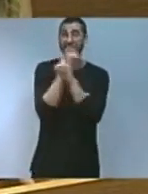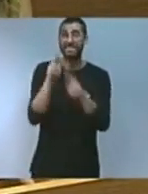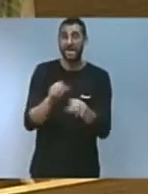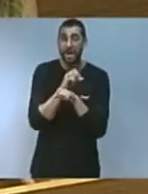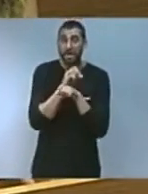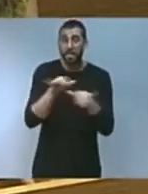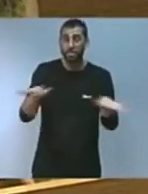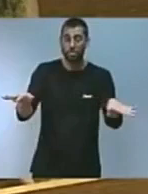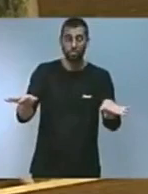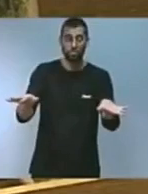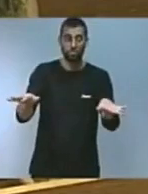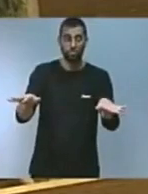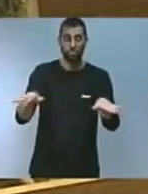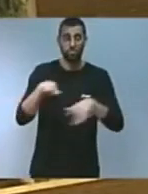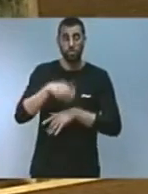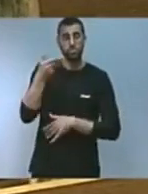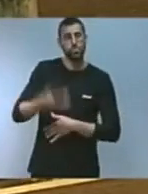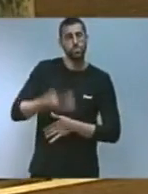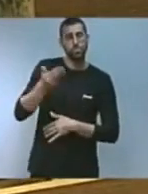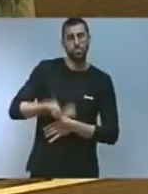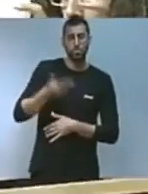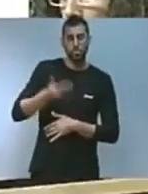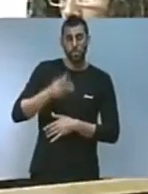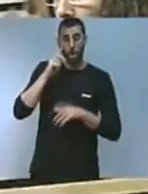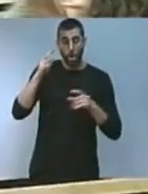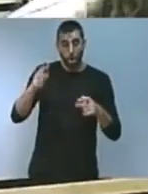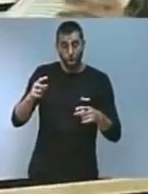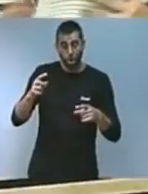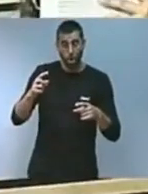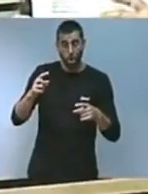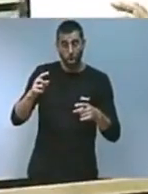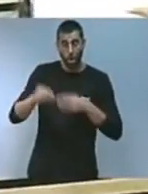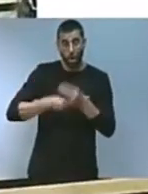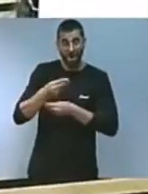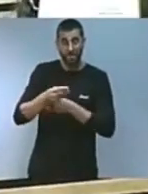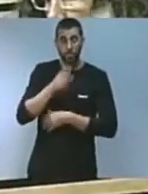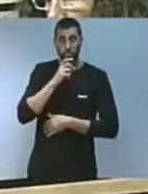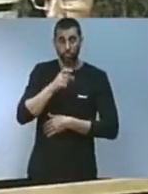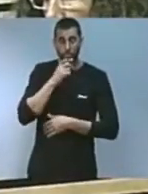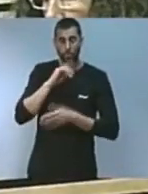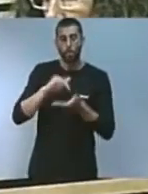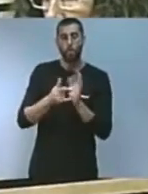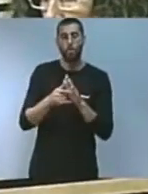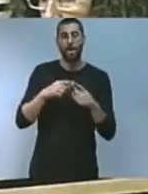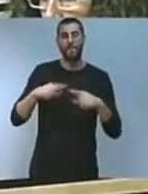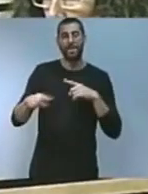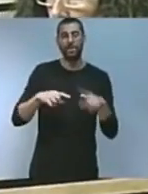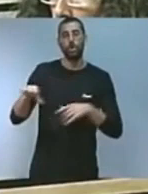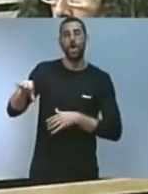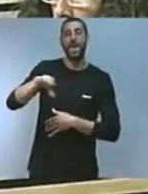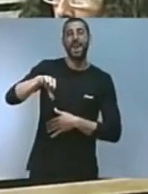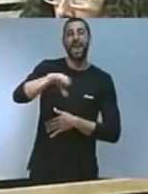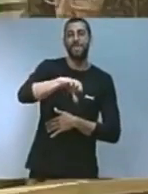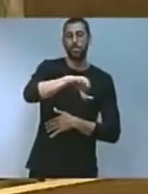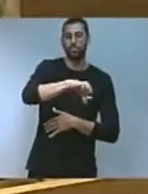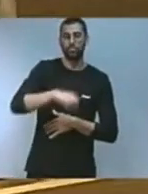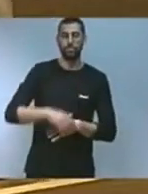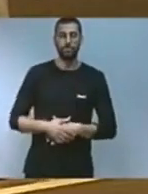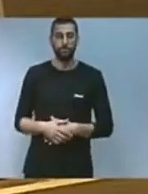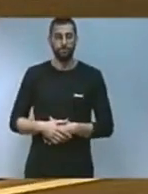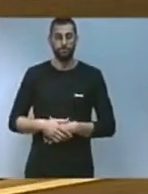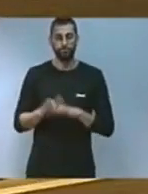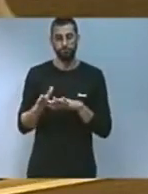tasques essencials que es duran a terme amb aquest nou pla director de regadius per un altre pilar